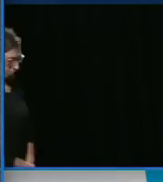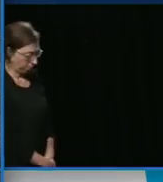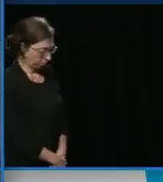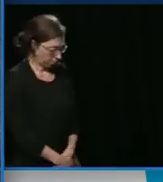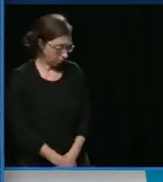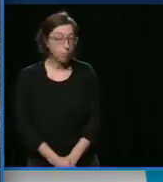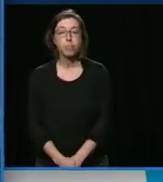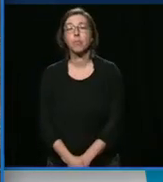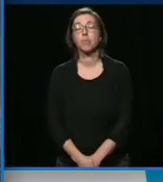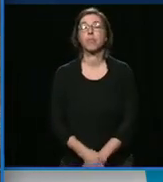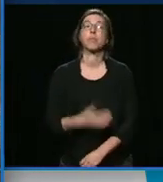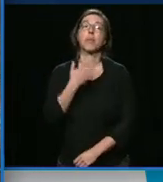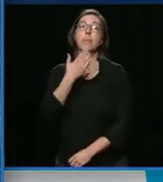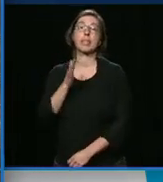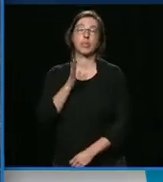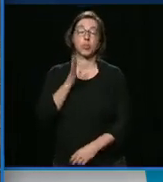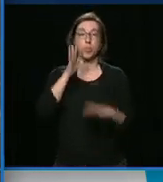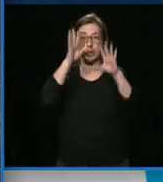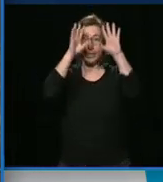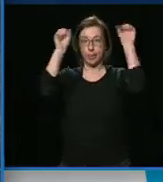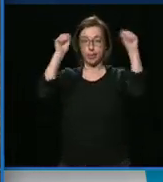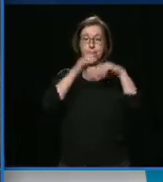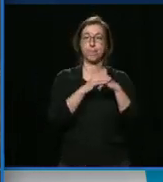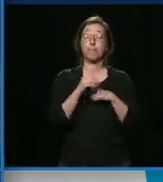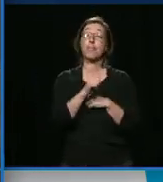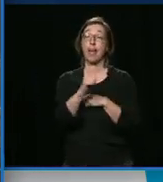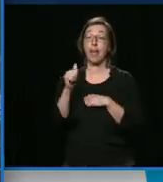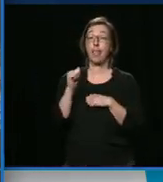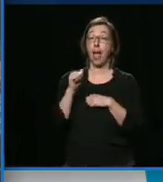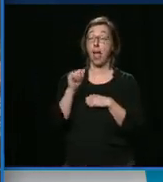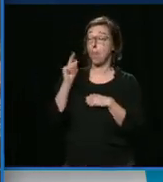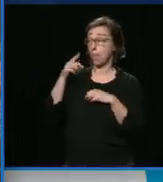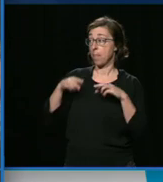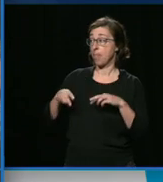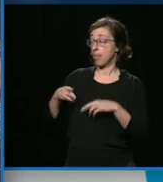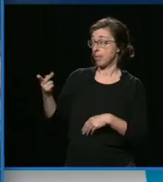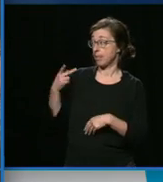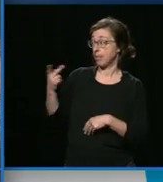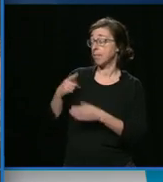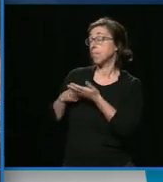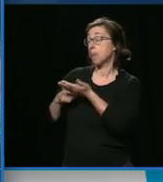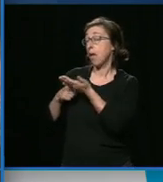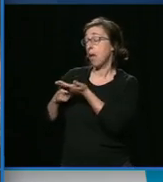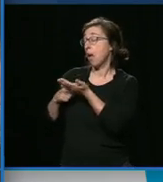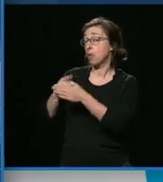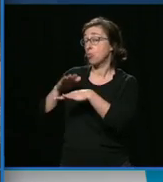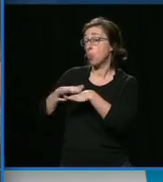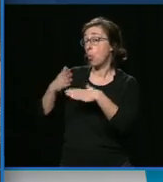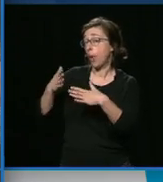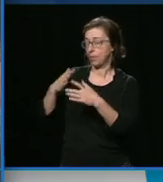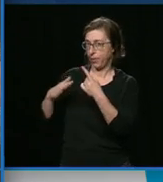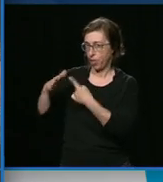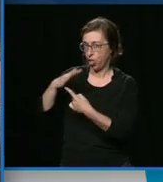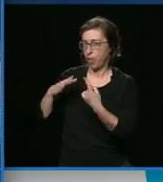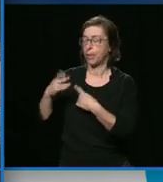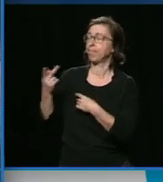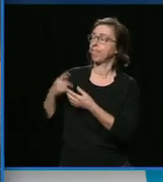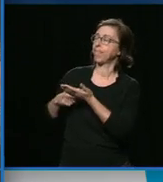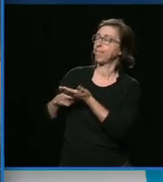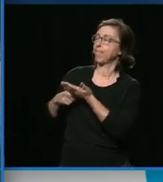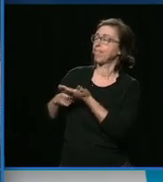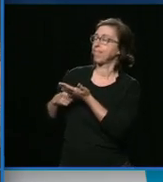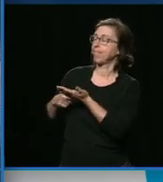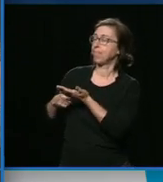Merci, M. le Président. Hier, le premier ministre et moi, on a parlé d'environnement. Et ce que j'ai retenu de notre échange, c'est que lui et moi, a des visions